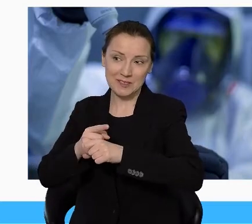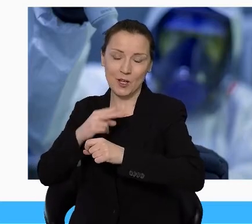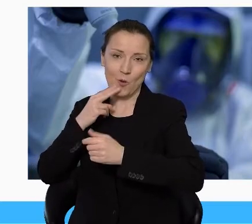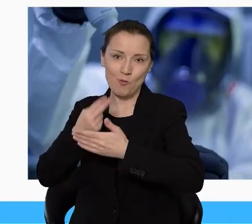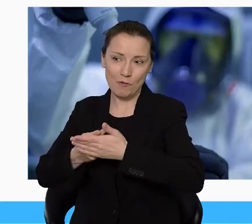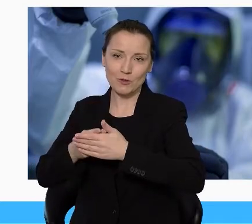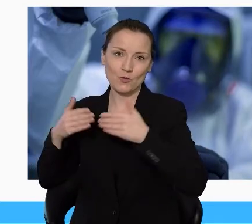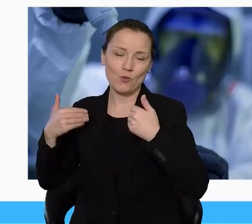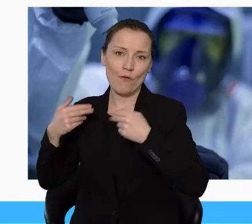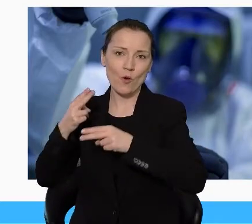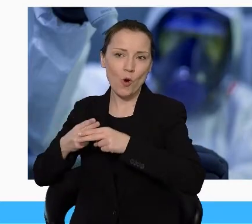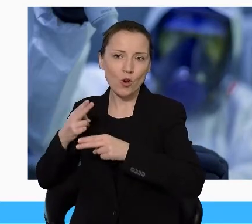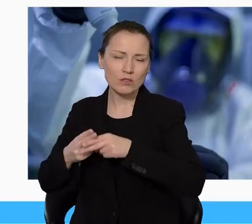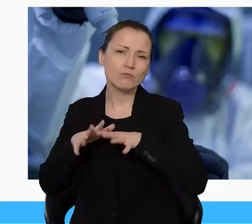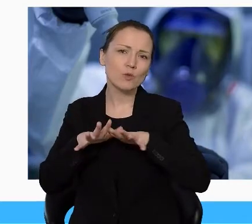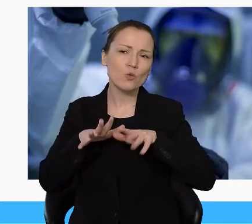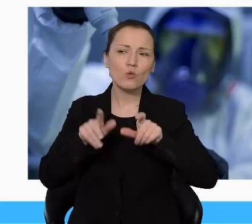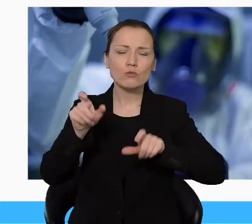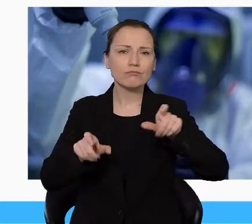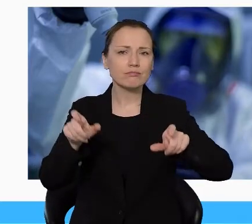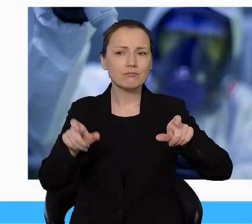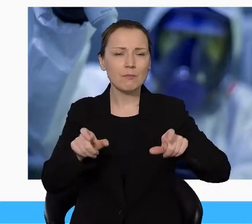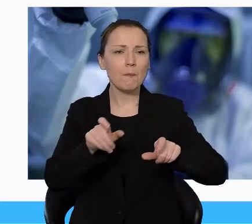duża sieć tych punktów wymazowych.